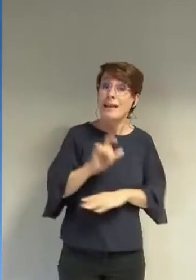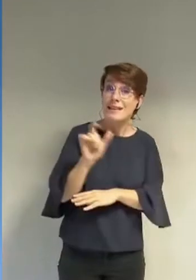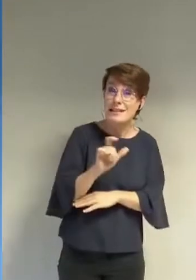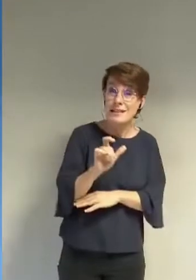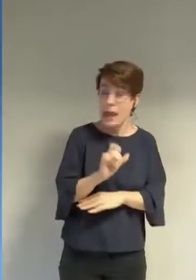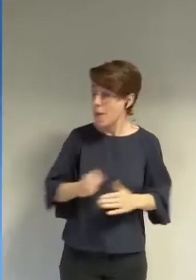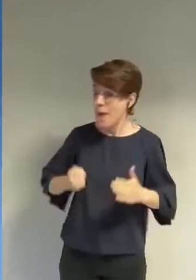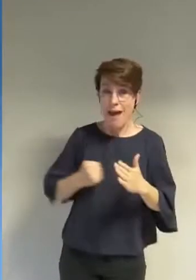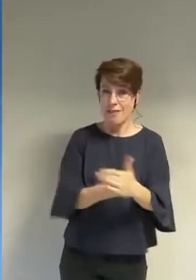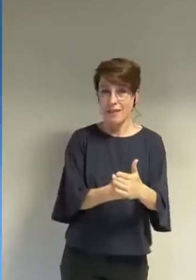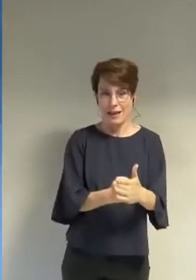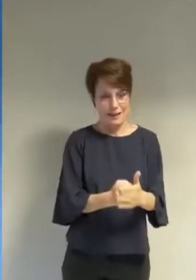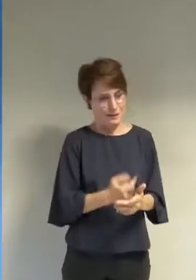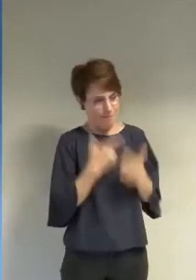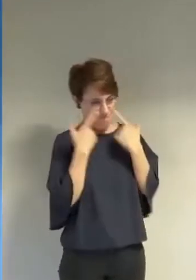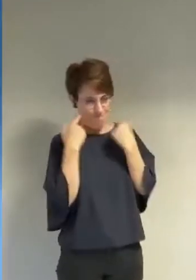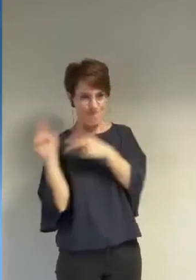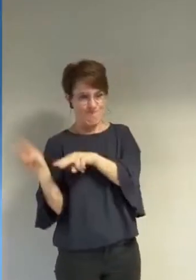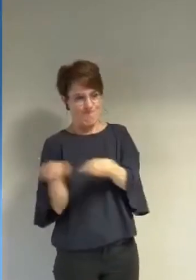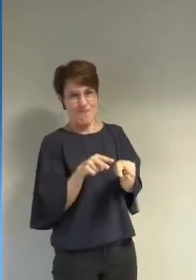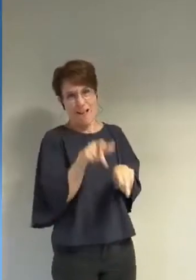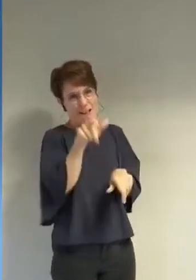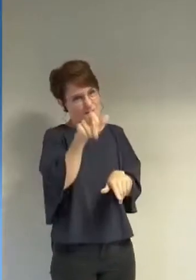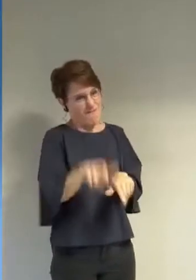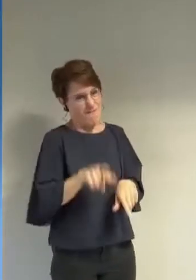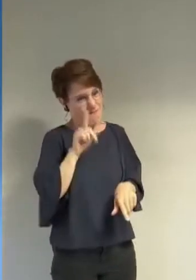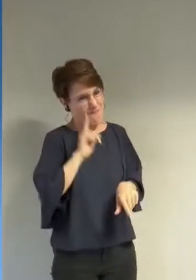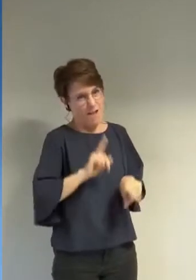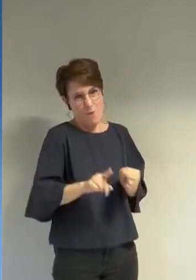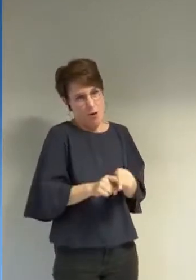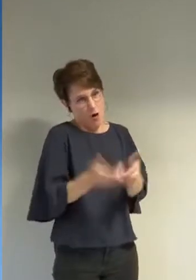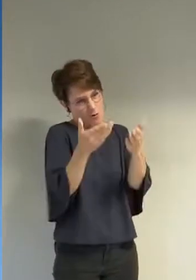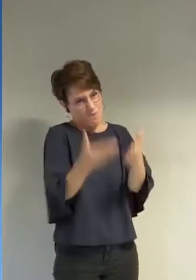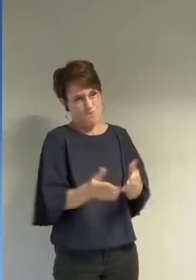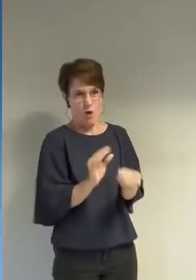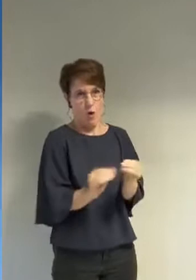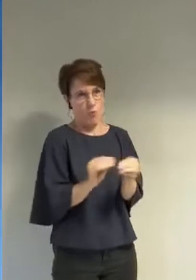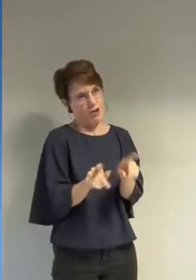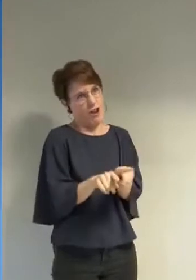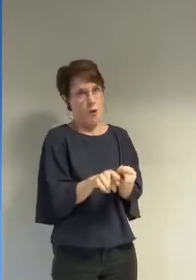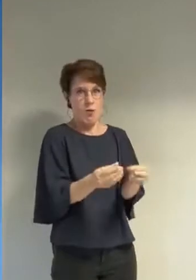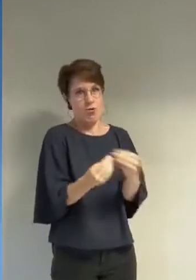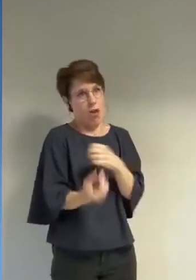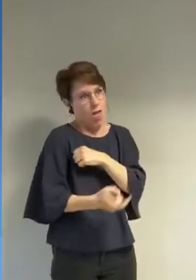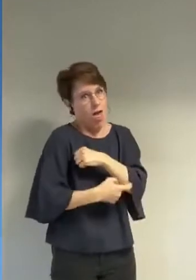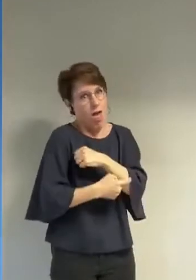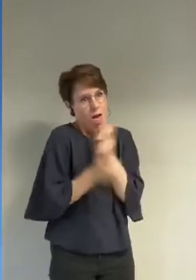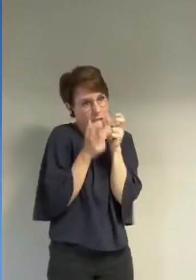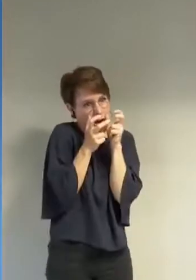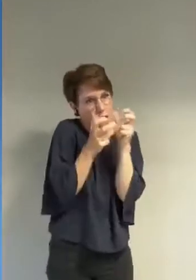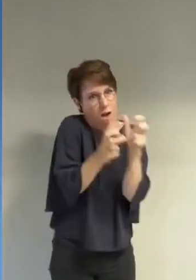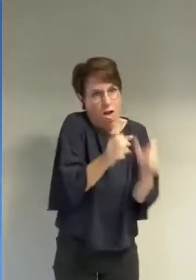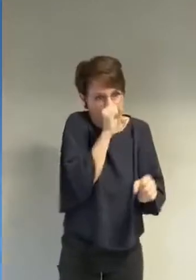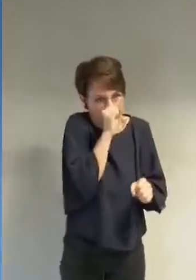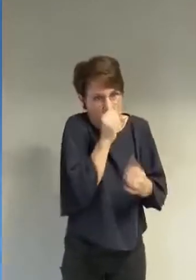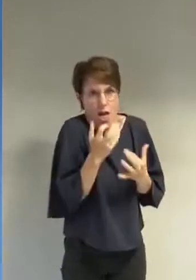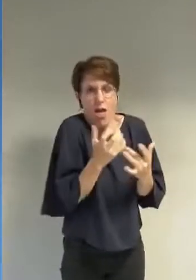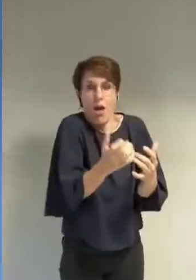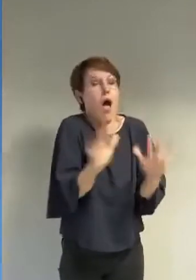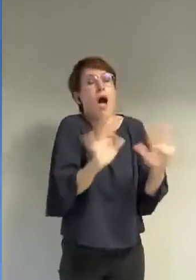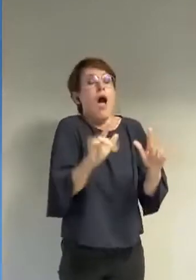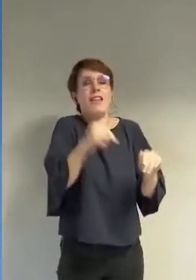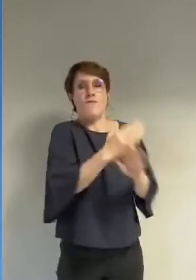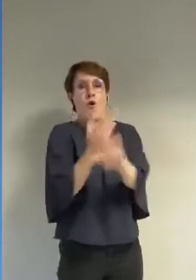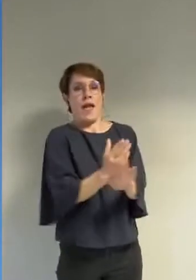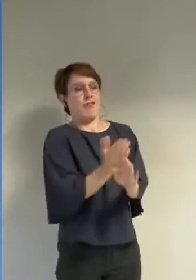considérées comme des objets sexuels les femmes sont considérées comme des objets de tentation pour les hommes donc il faut les couvrir